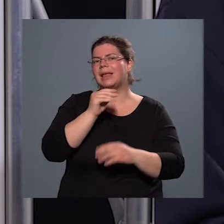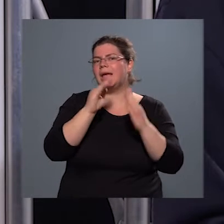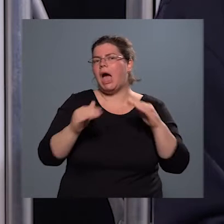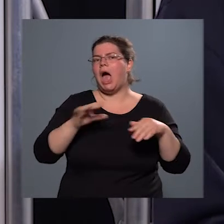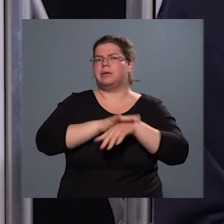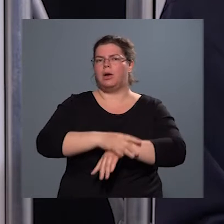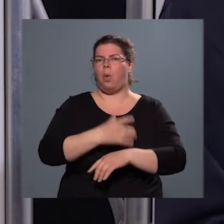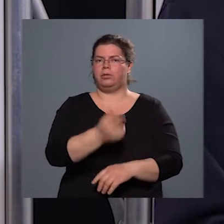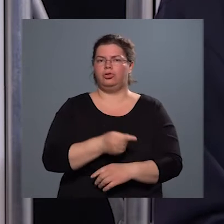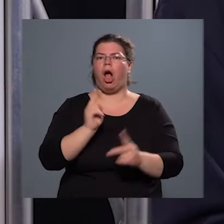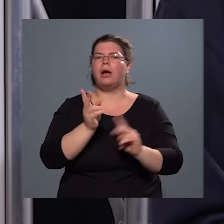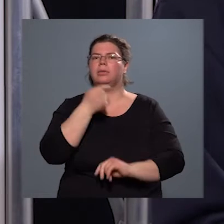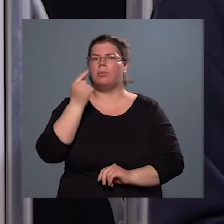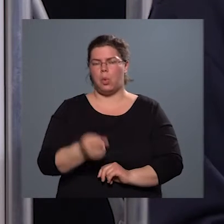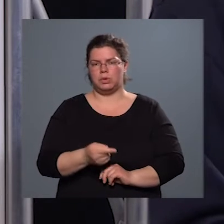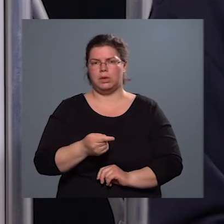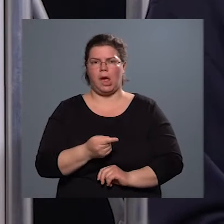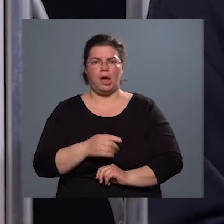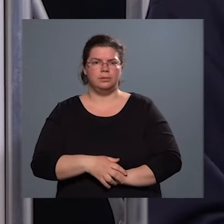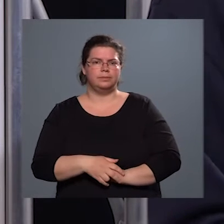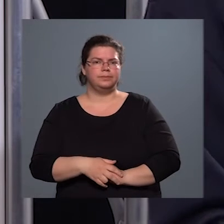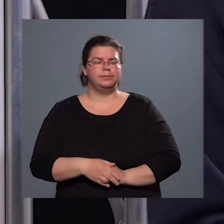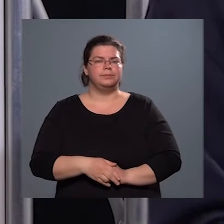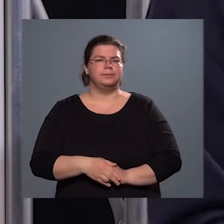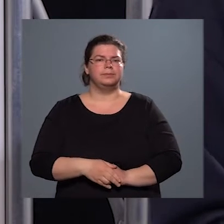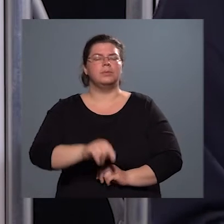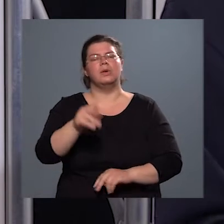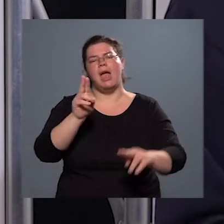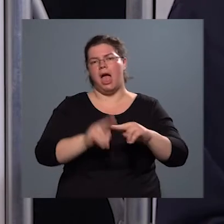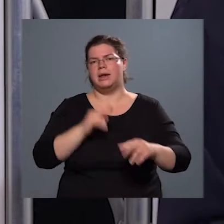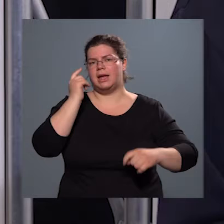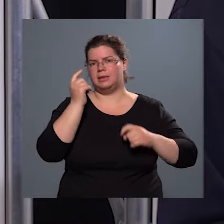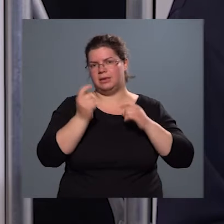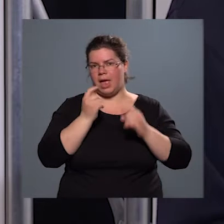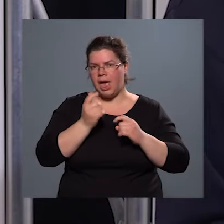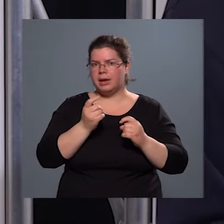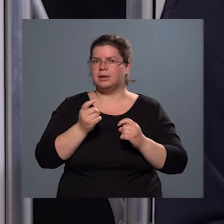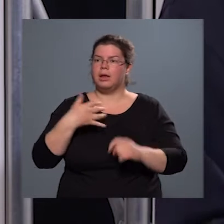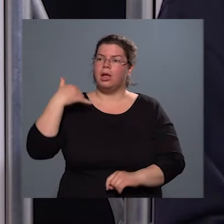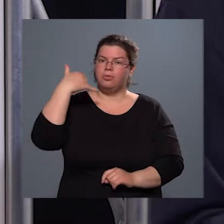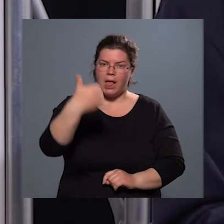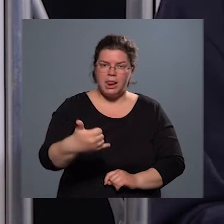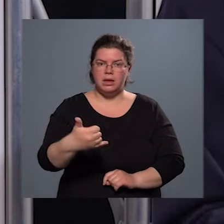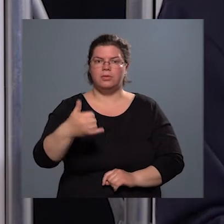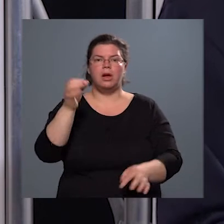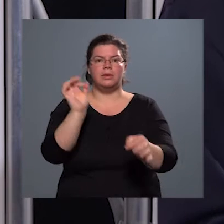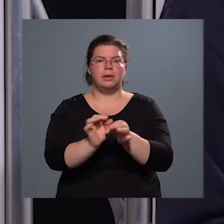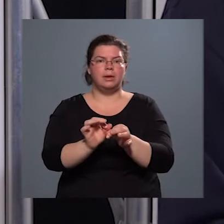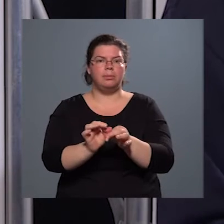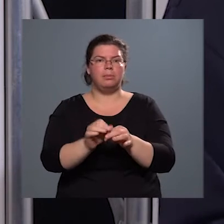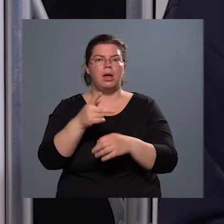mondja, hogy amikor ő ugye a rendszerint fölhívja éppen